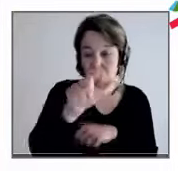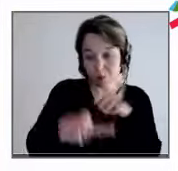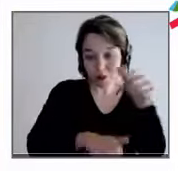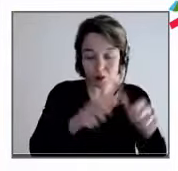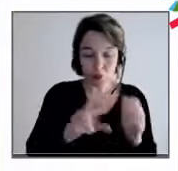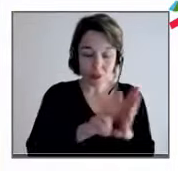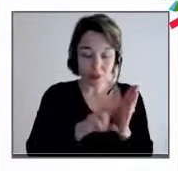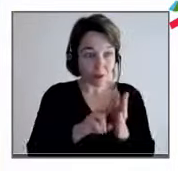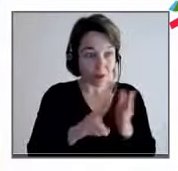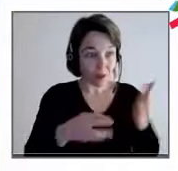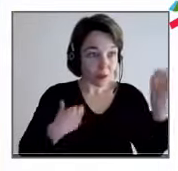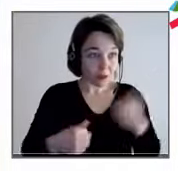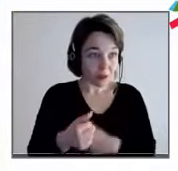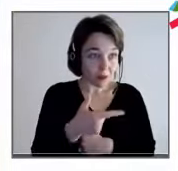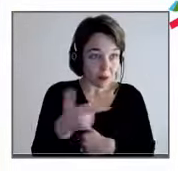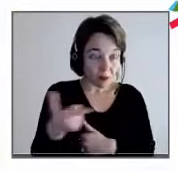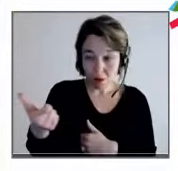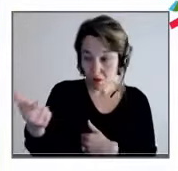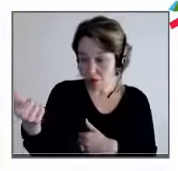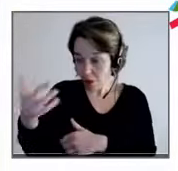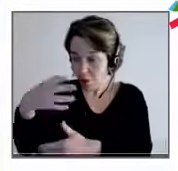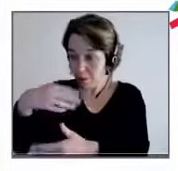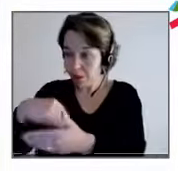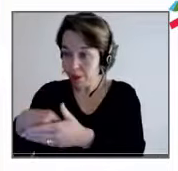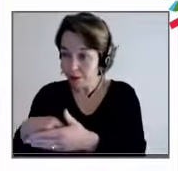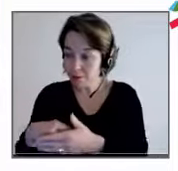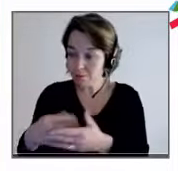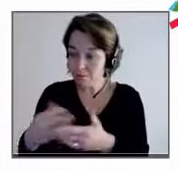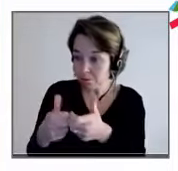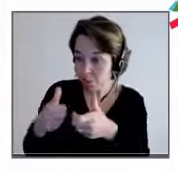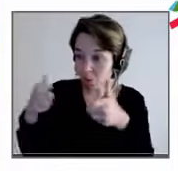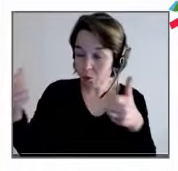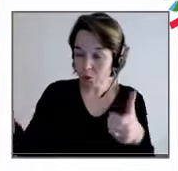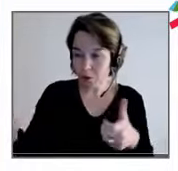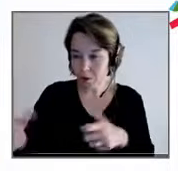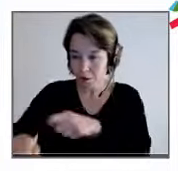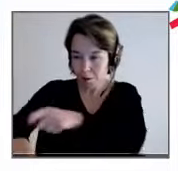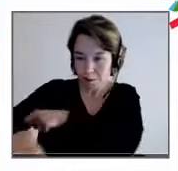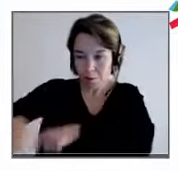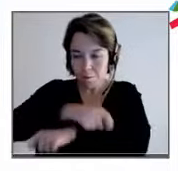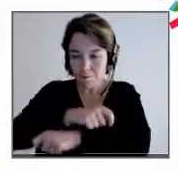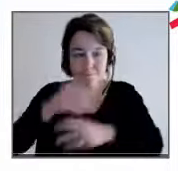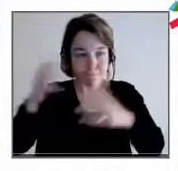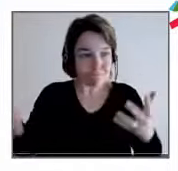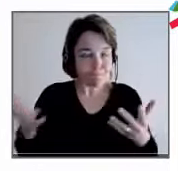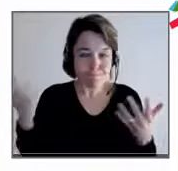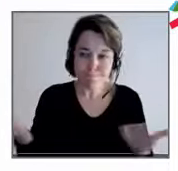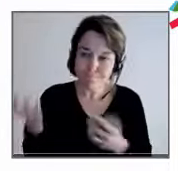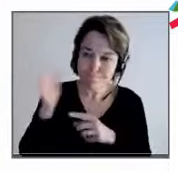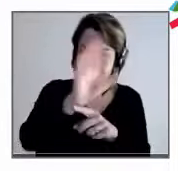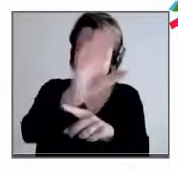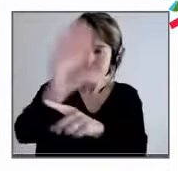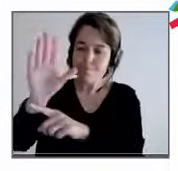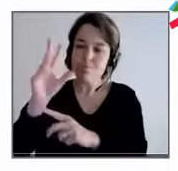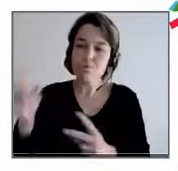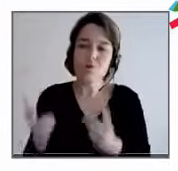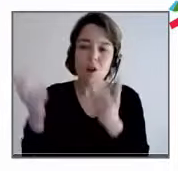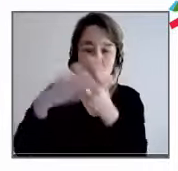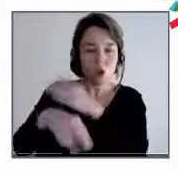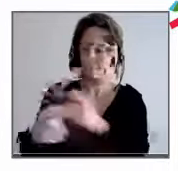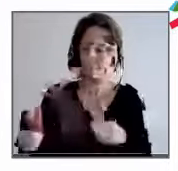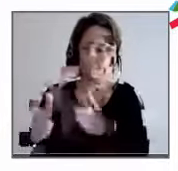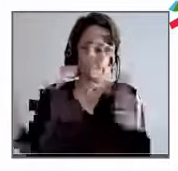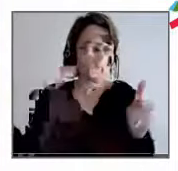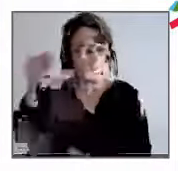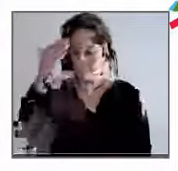'affaire de l'entreprise qui doit porter ça au fronton de ses valeurs. Elles ont l'habitude, les entreprises, de nous envoyer